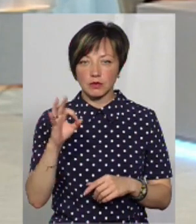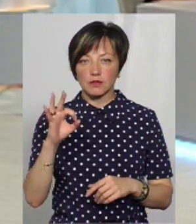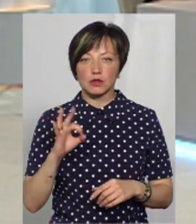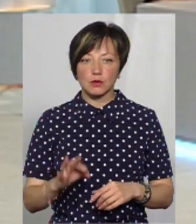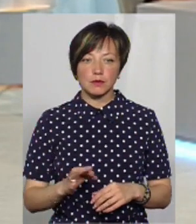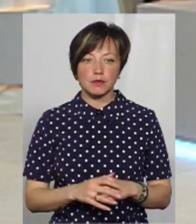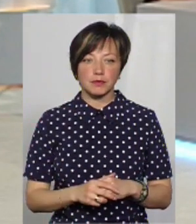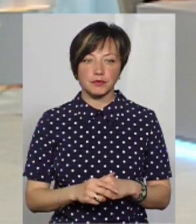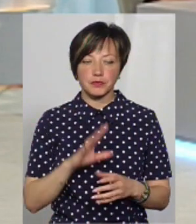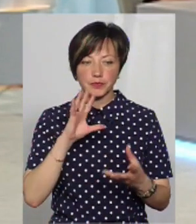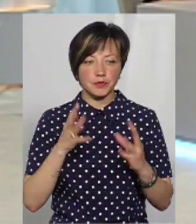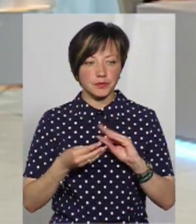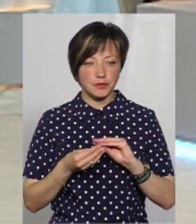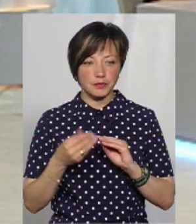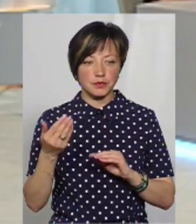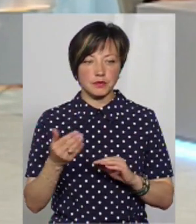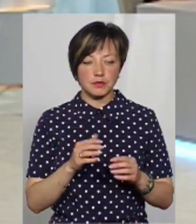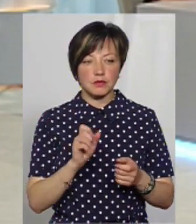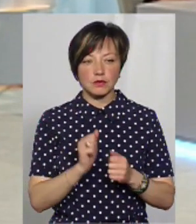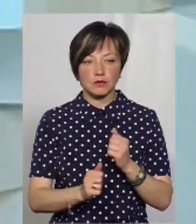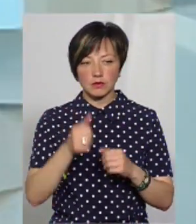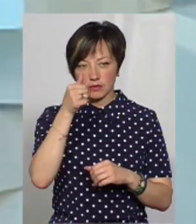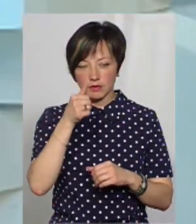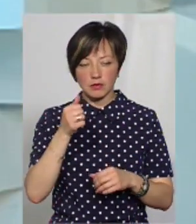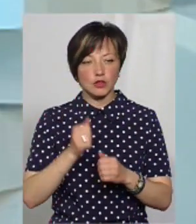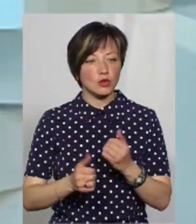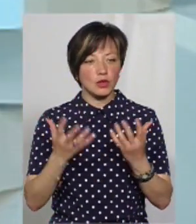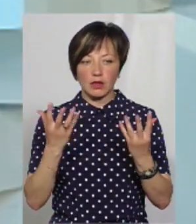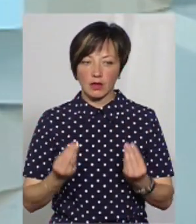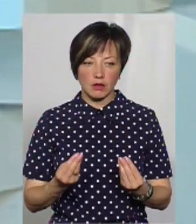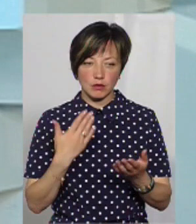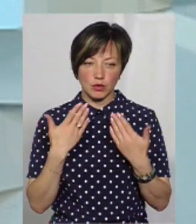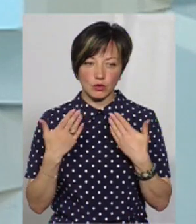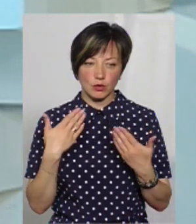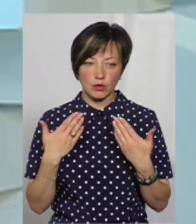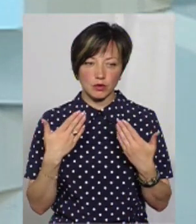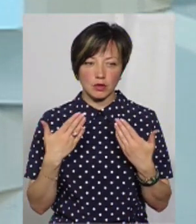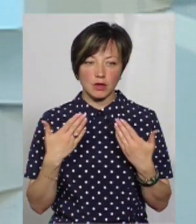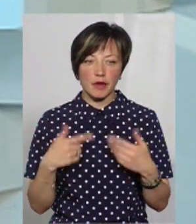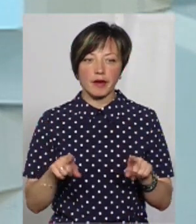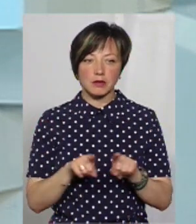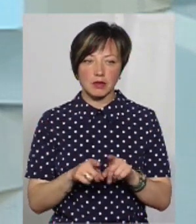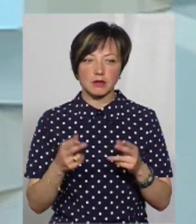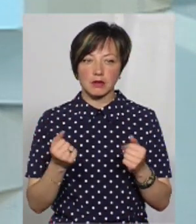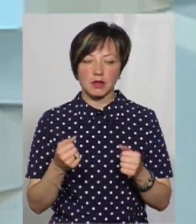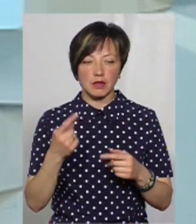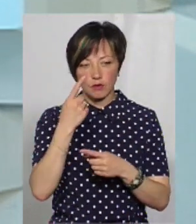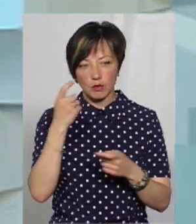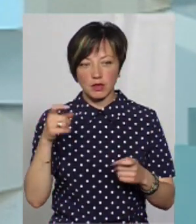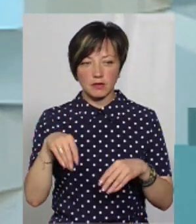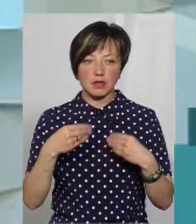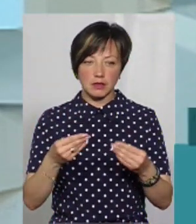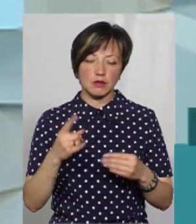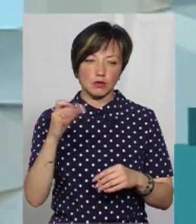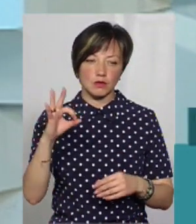Ми дуже спілкуємось щоденно, це без всякої іронії. Тому так, вся інформація, яка